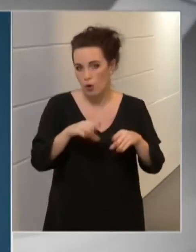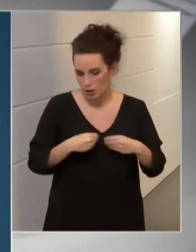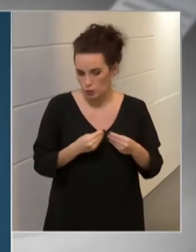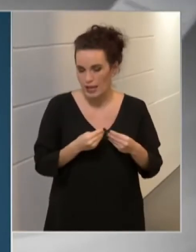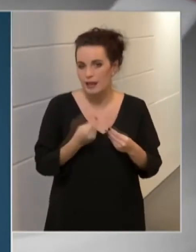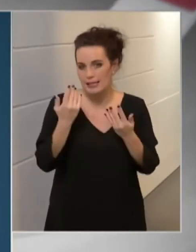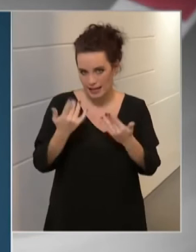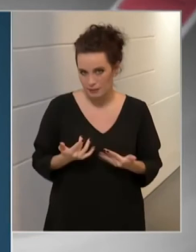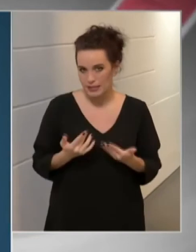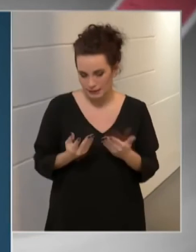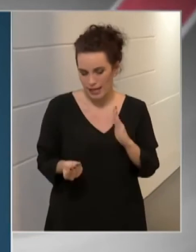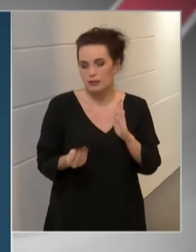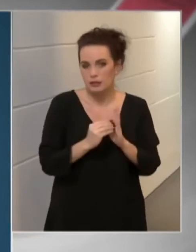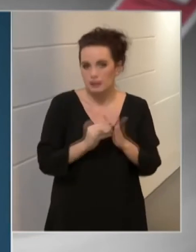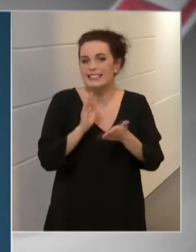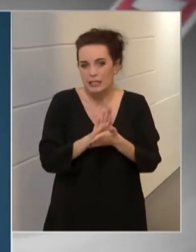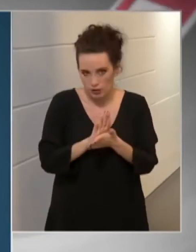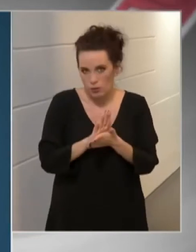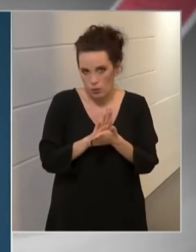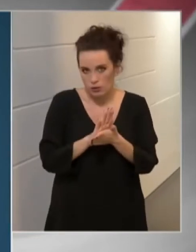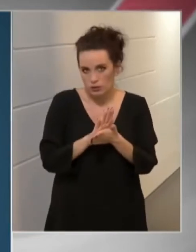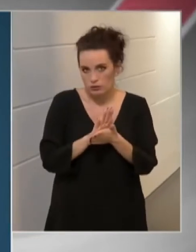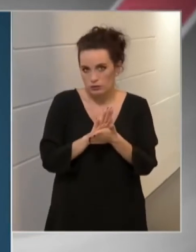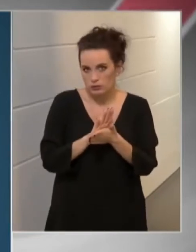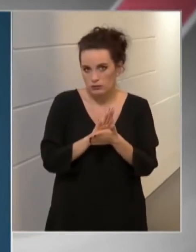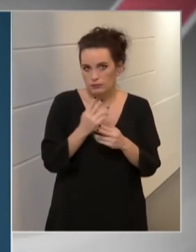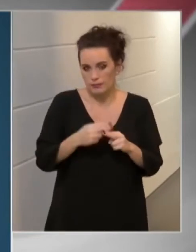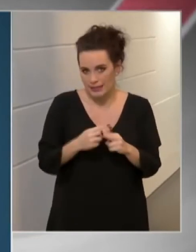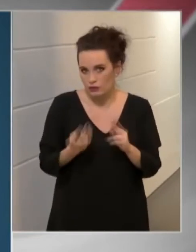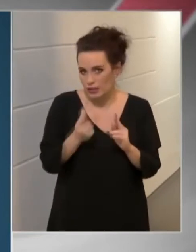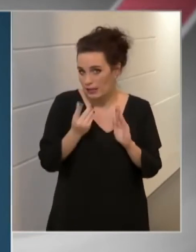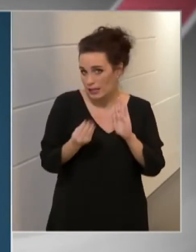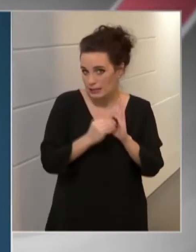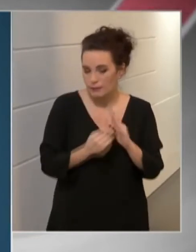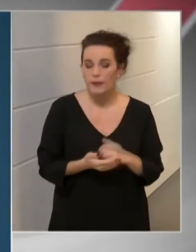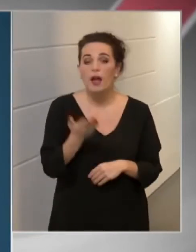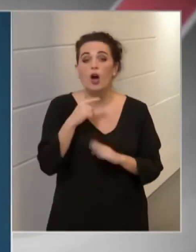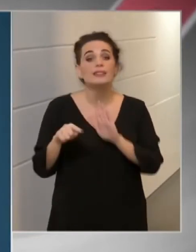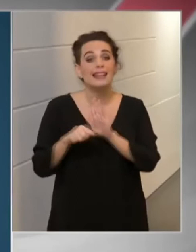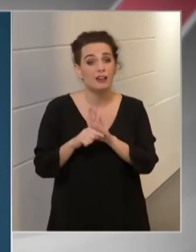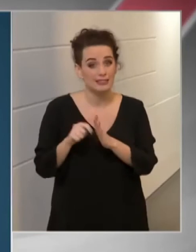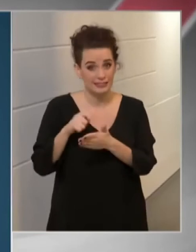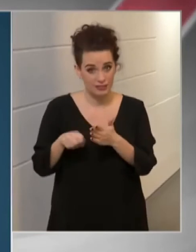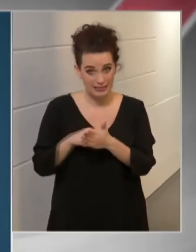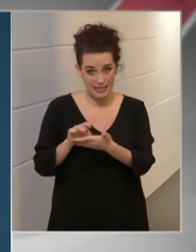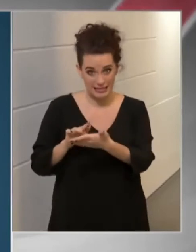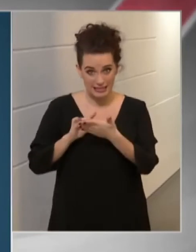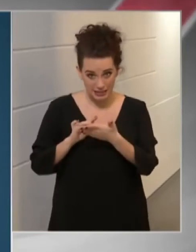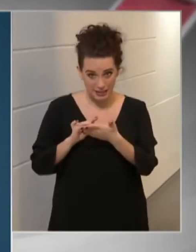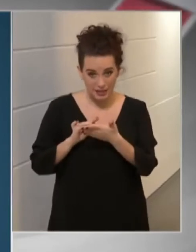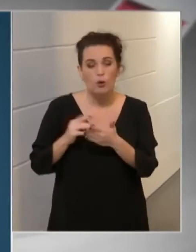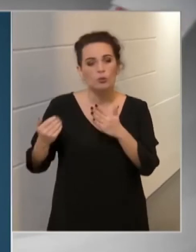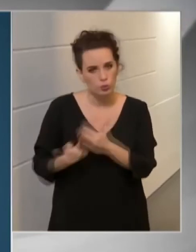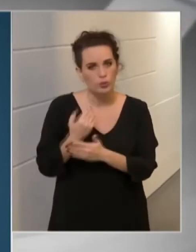el az eredményt, tehát igazoltnak vesszük a megbetegedést. Negatív teszt esetén pedig újabb